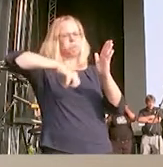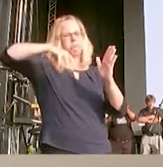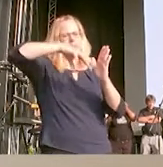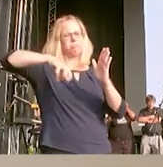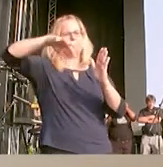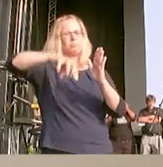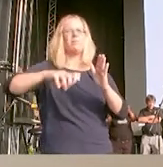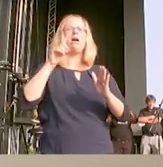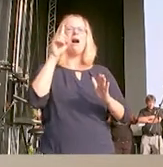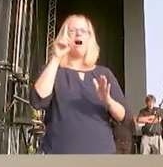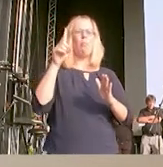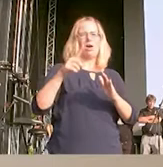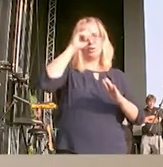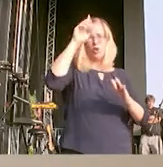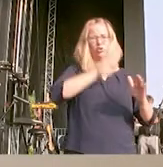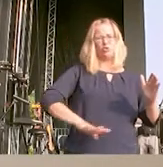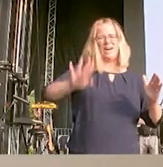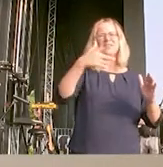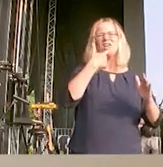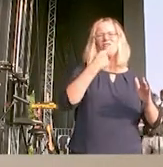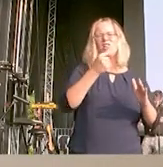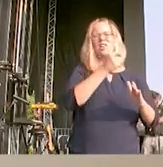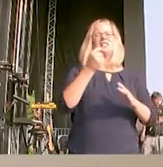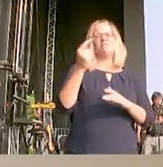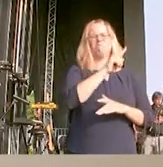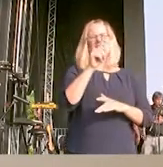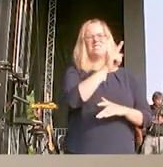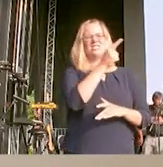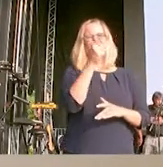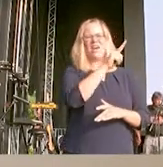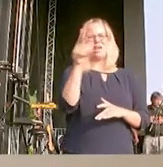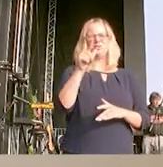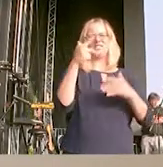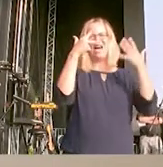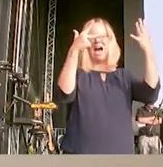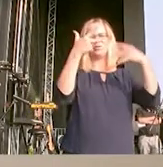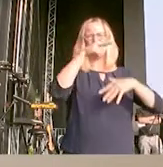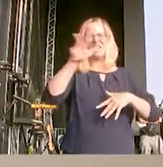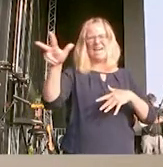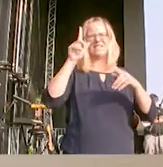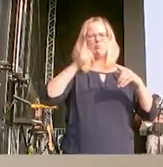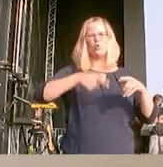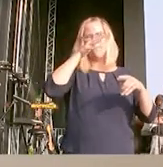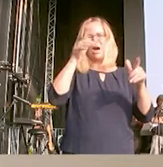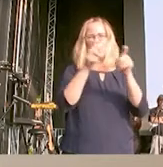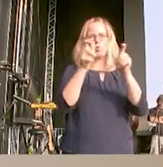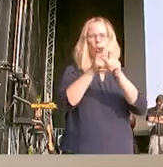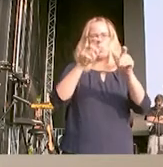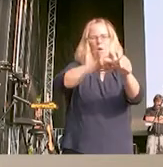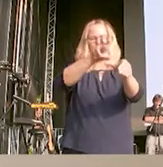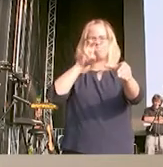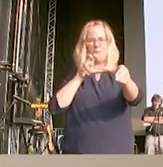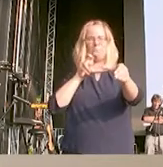bis 2038 aus der Braunkohle ausgestiegen sein muss, unterstützt die Landesregierung